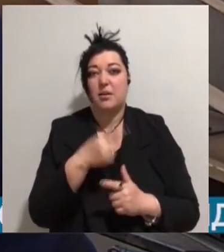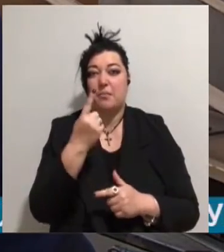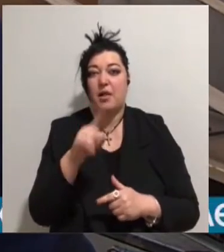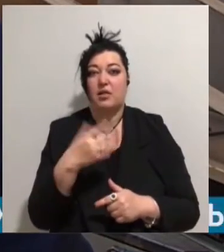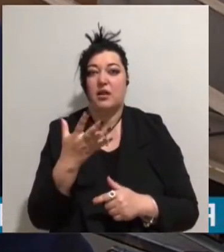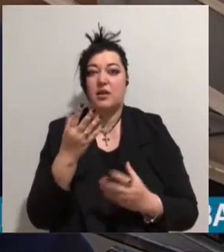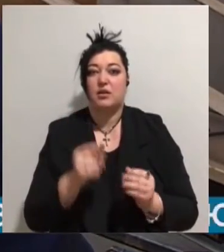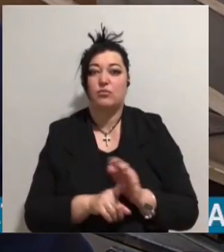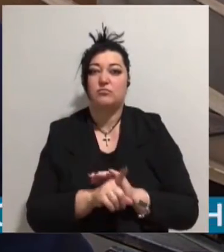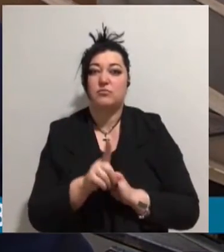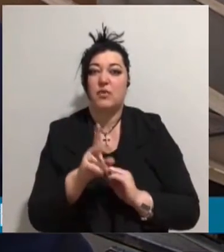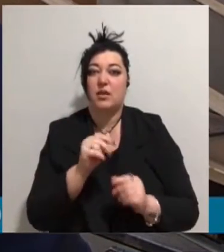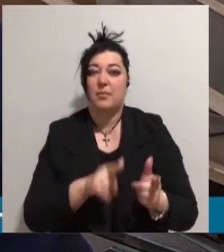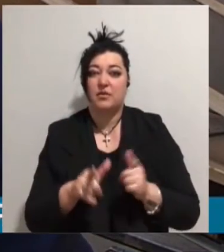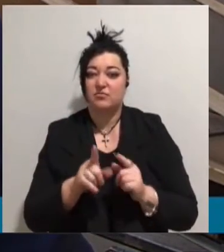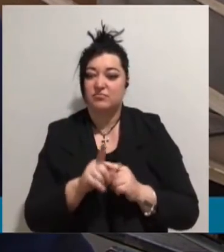спочатку слісарна робота,